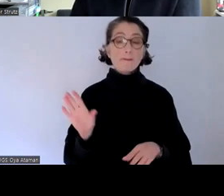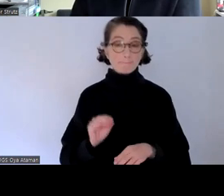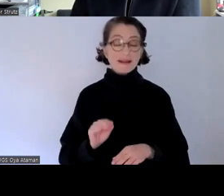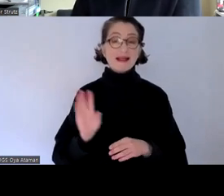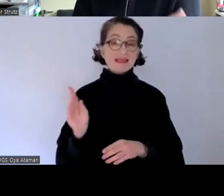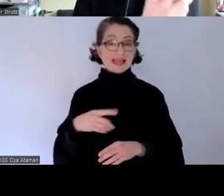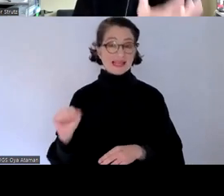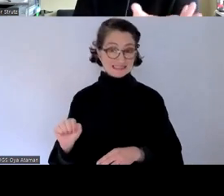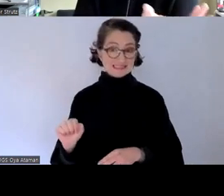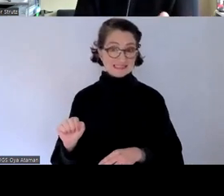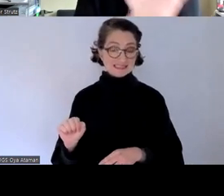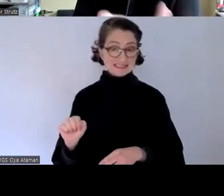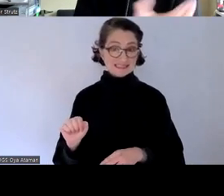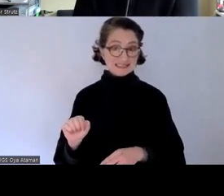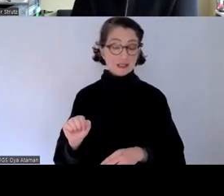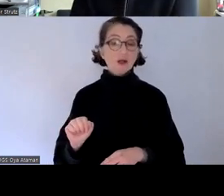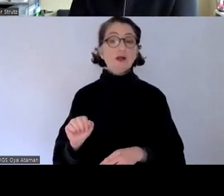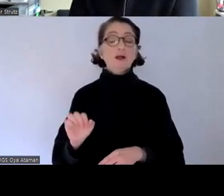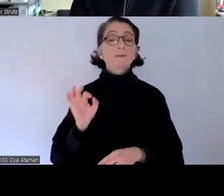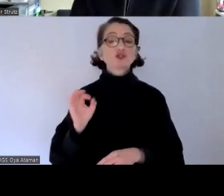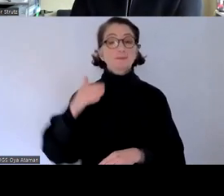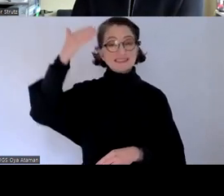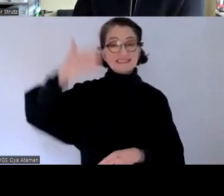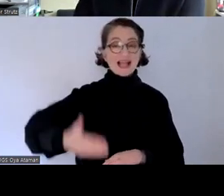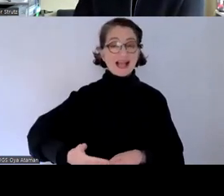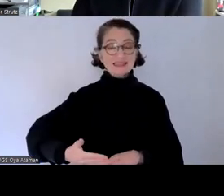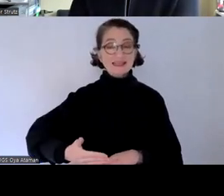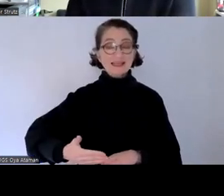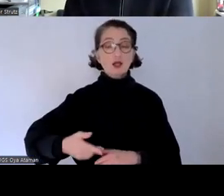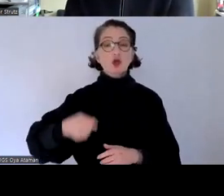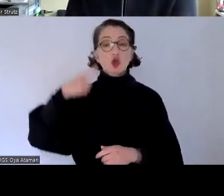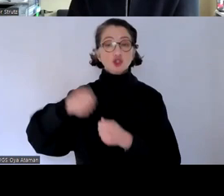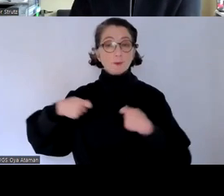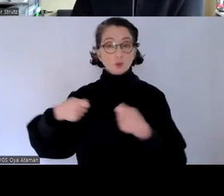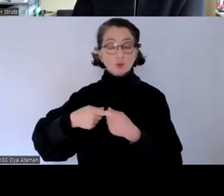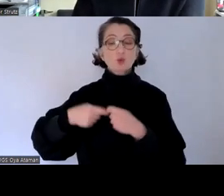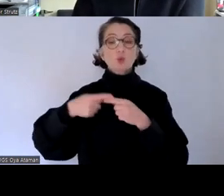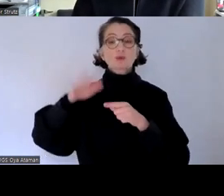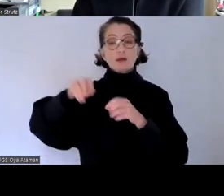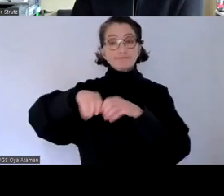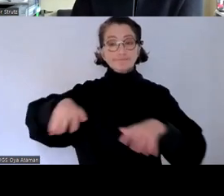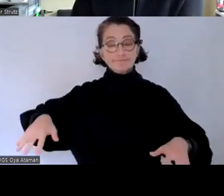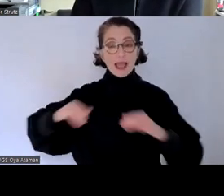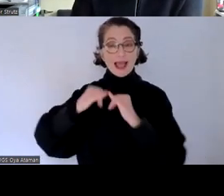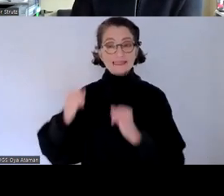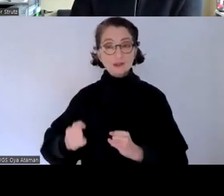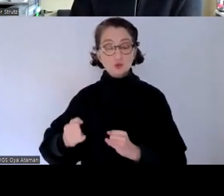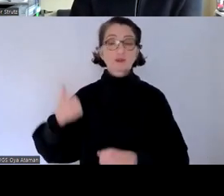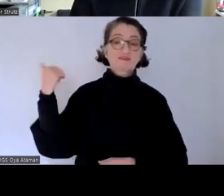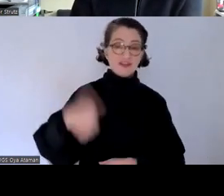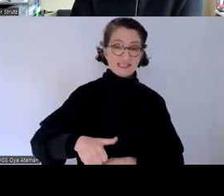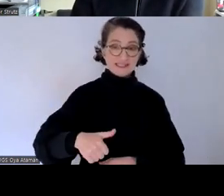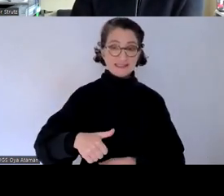für infa also für seiten der des bundes und nachgeordneten einrichtungen oder eben